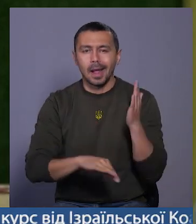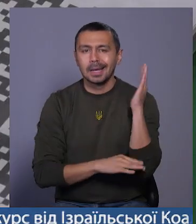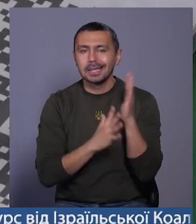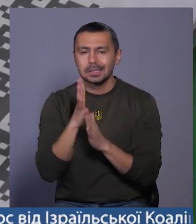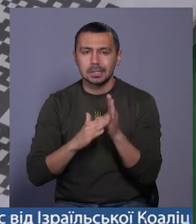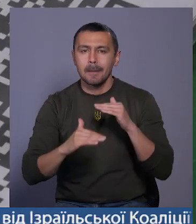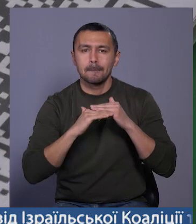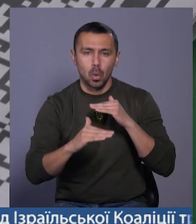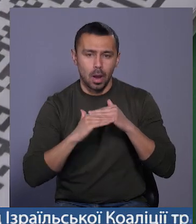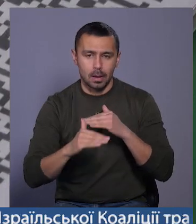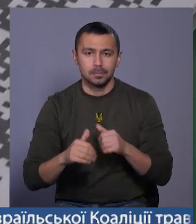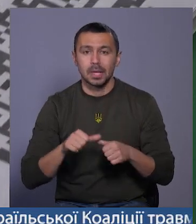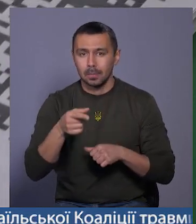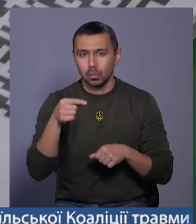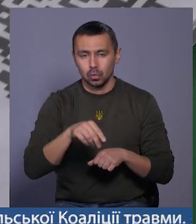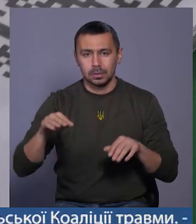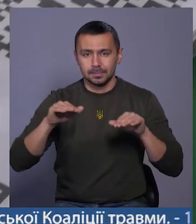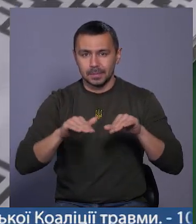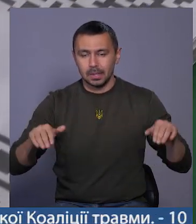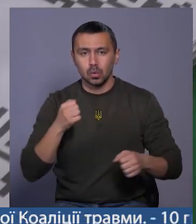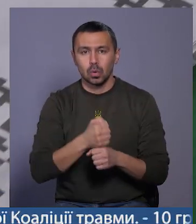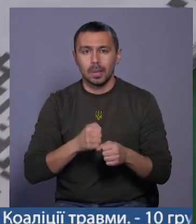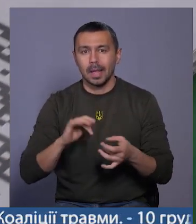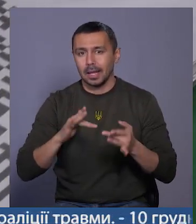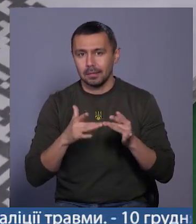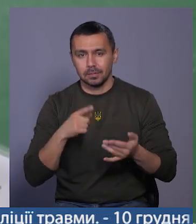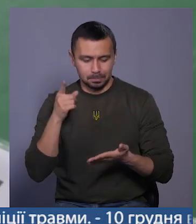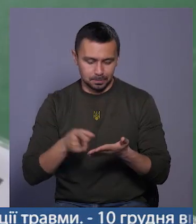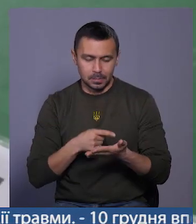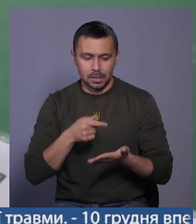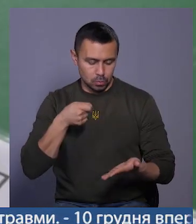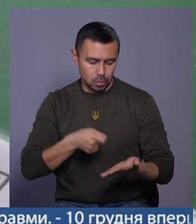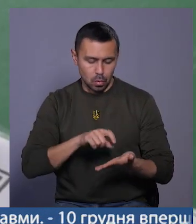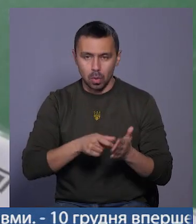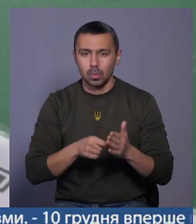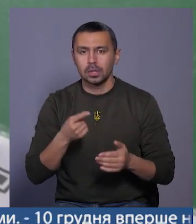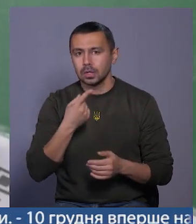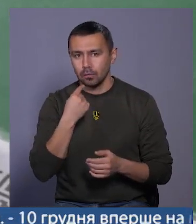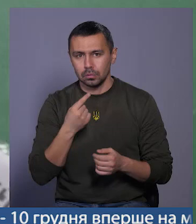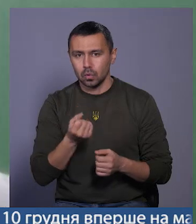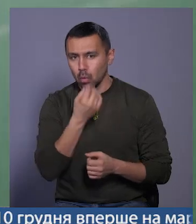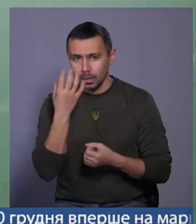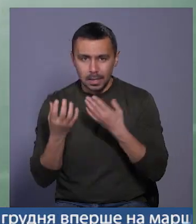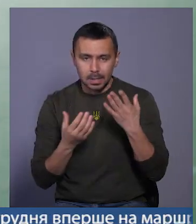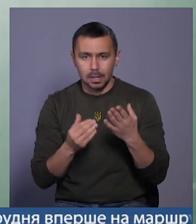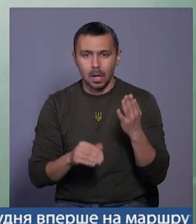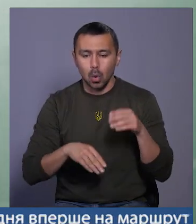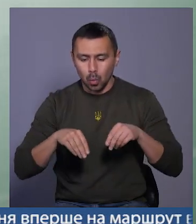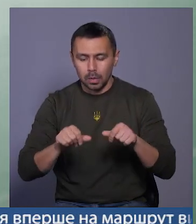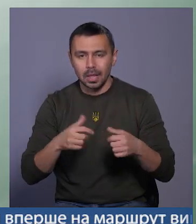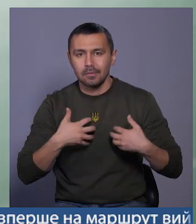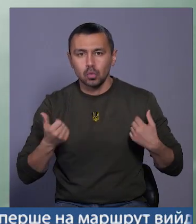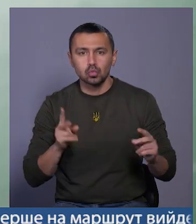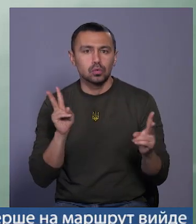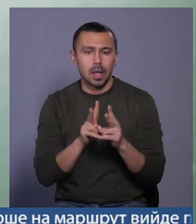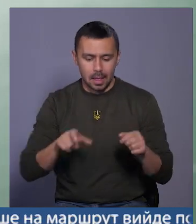є поля. Крім того, школярі розробили інтерактивний довідник із QR-кодами про червонокнижні рослини, грунти, тварин, що зустрічаються на